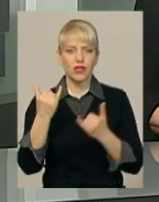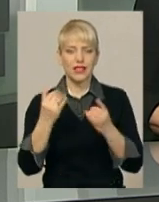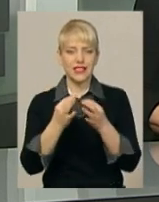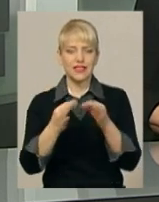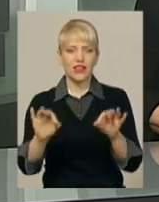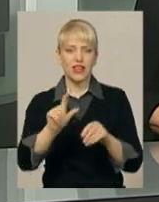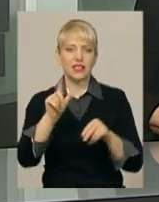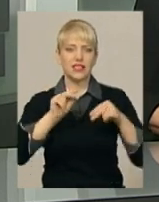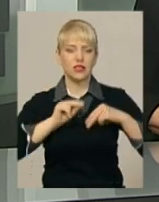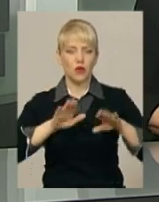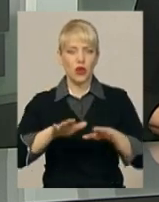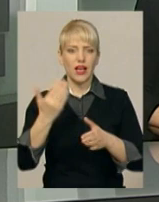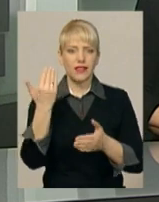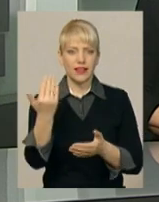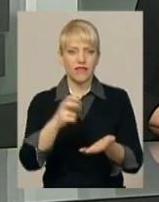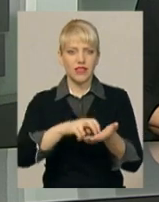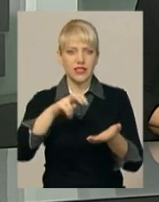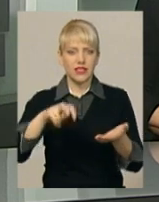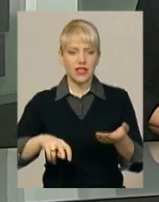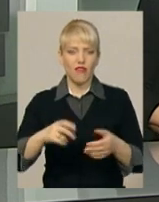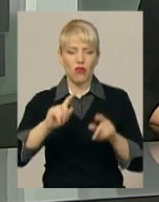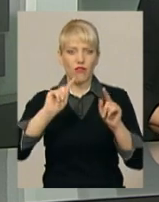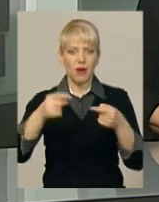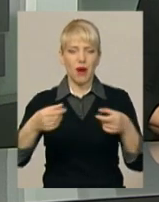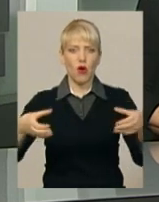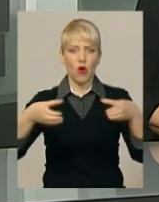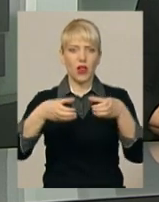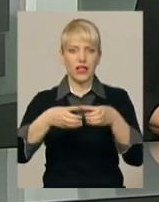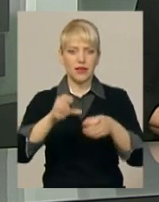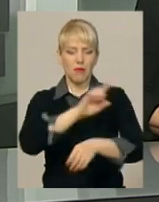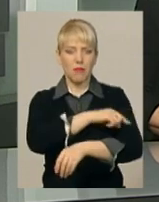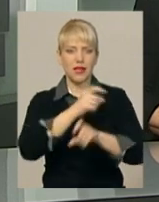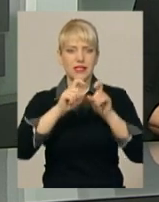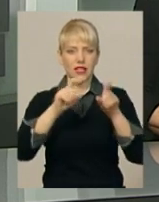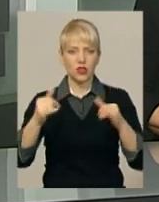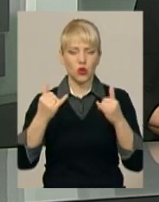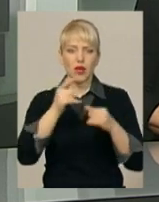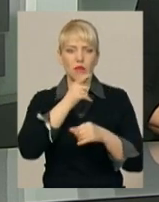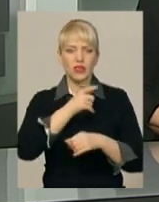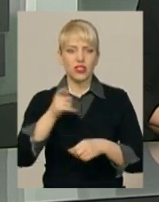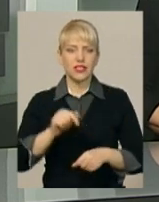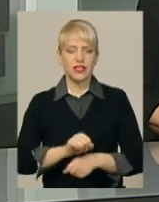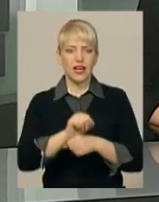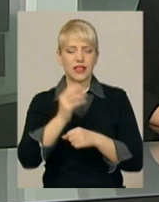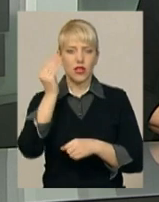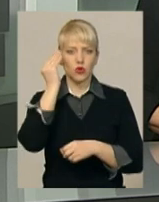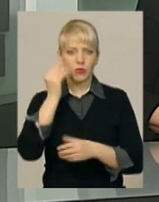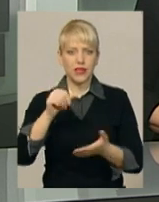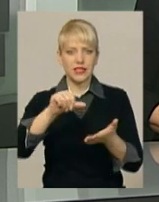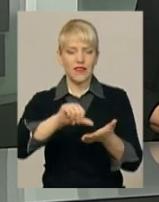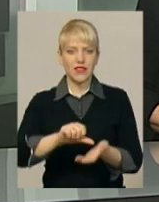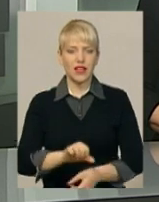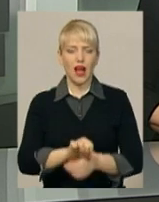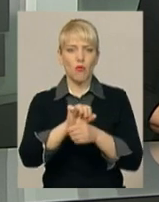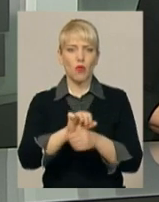посади. Її відставки вимагала частина колективу медзакладу сьогодні під час страйку. На думку представника протестувальників,